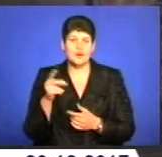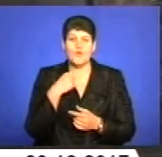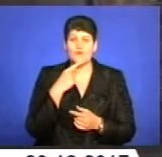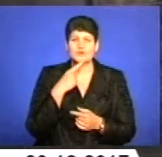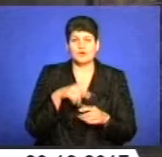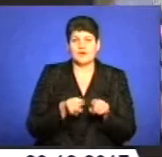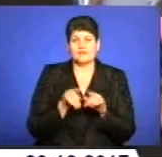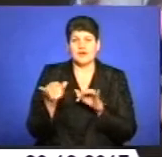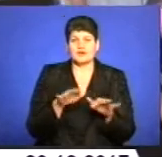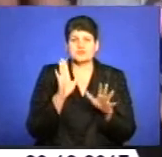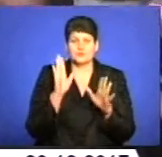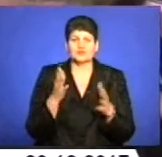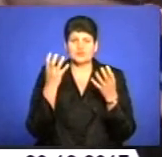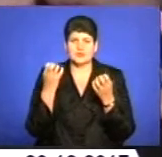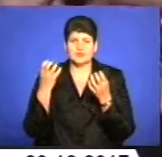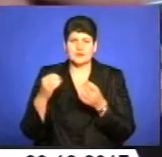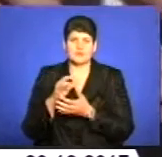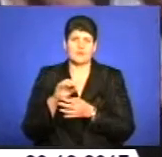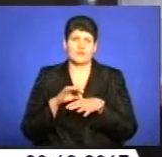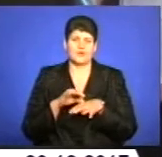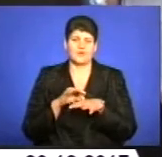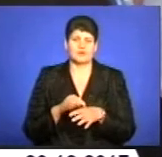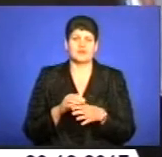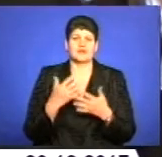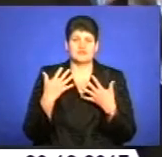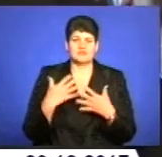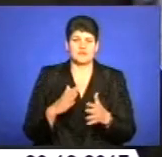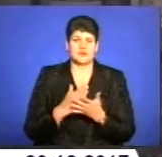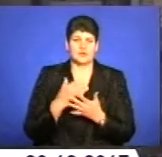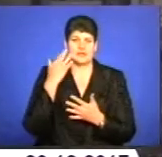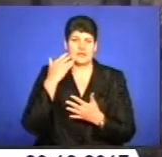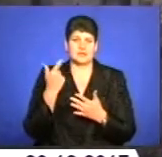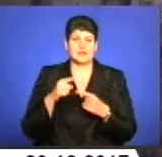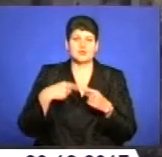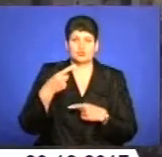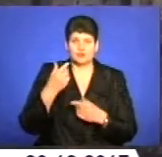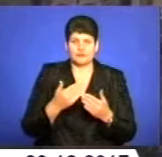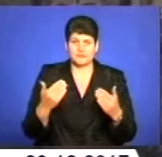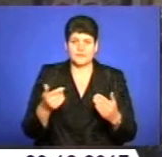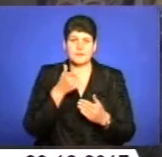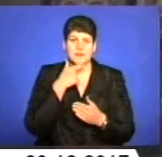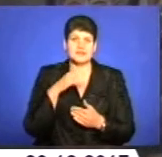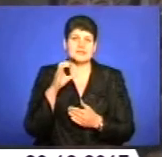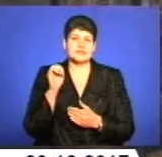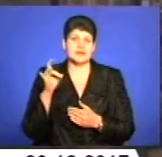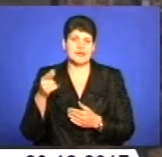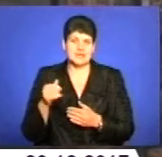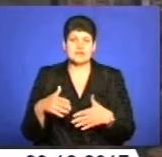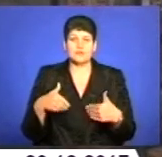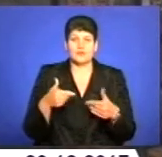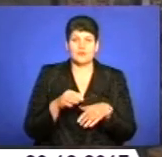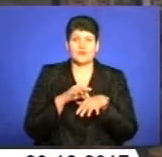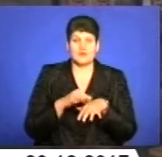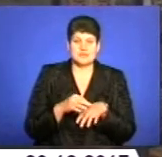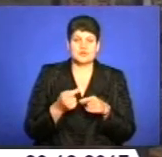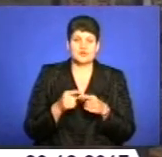проводитись і надалі, вже мають ідею для наступної одноденної виставки. Коли пан Сергій Ткачов запропонував провести